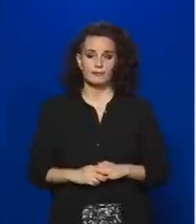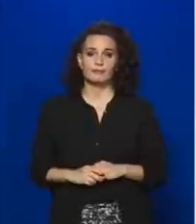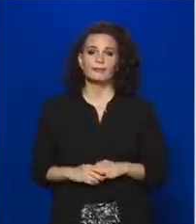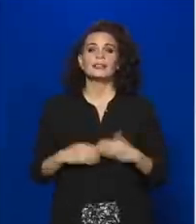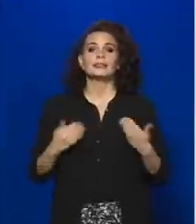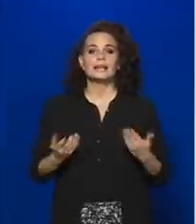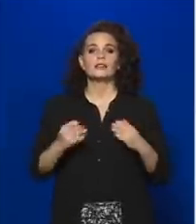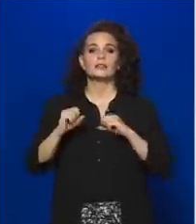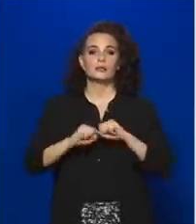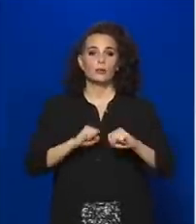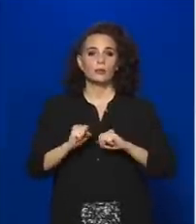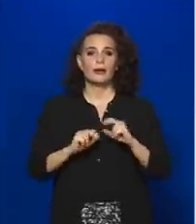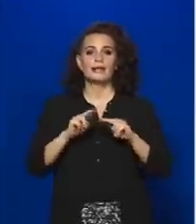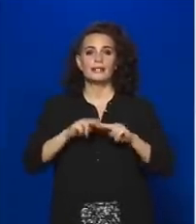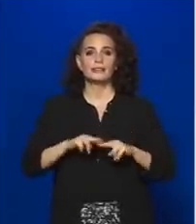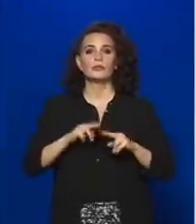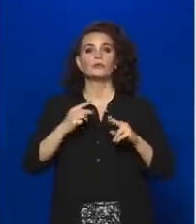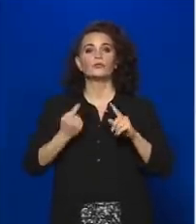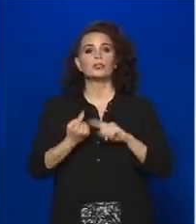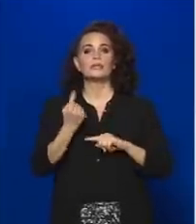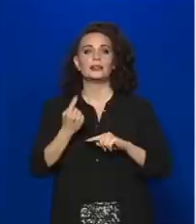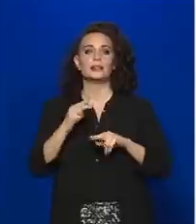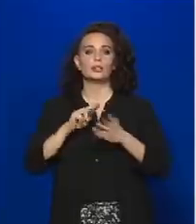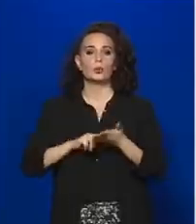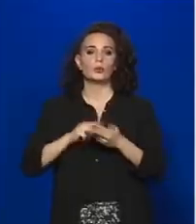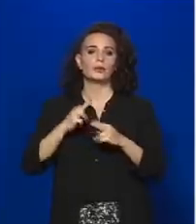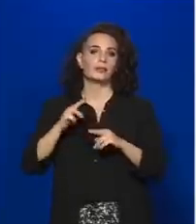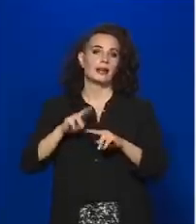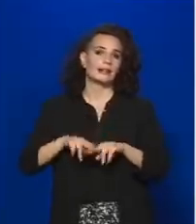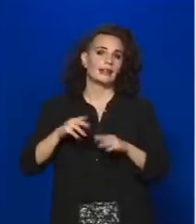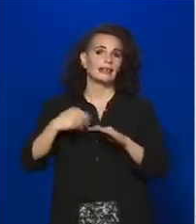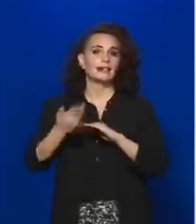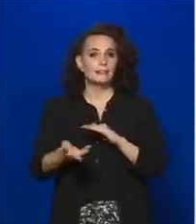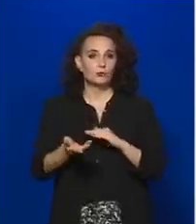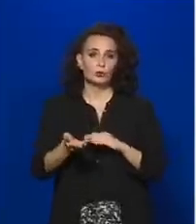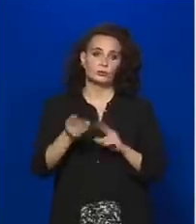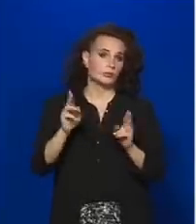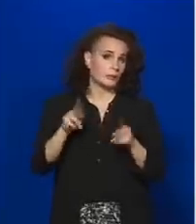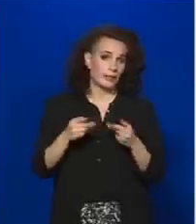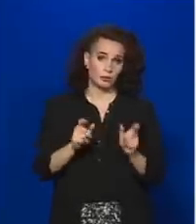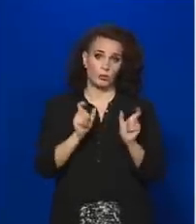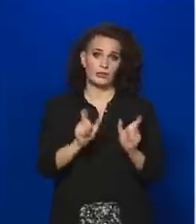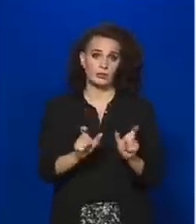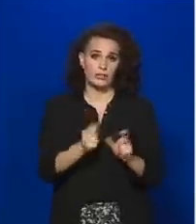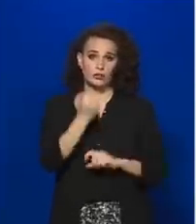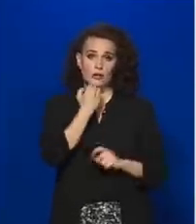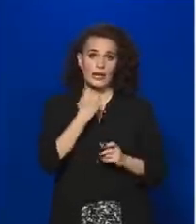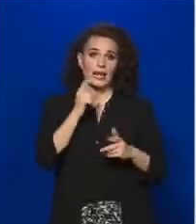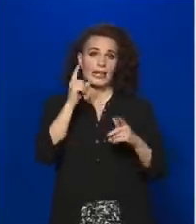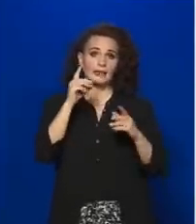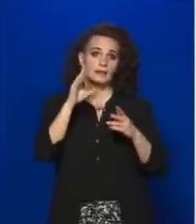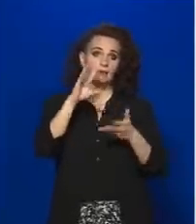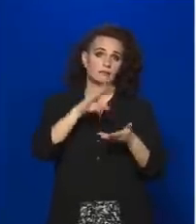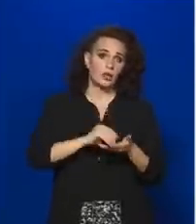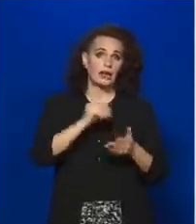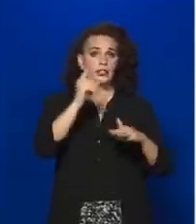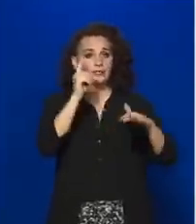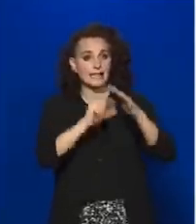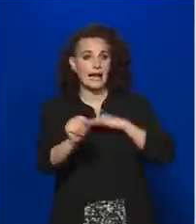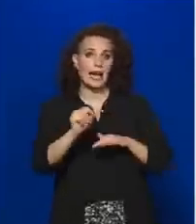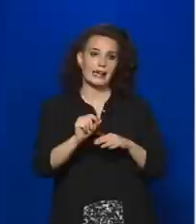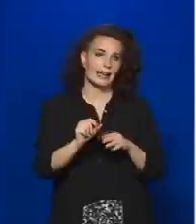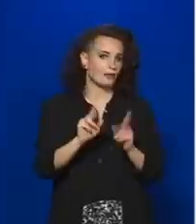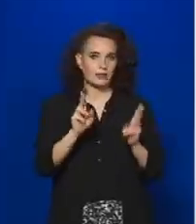rendkívüli jogrenden kívül nem korlátozhatja például a saját lakásukból való kijárásukban a saját polgárait. De egy